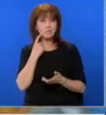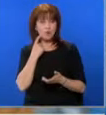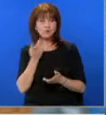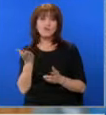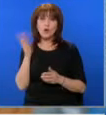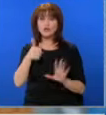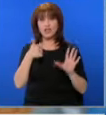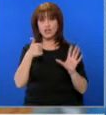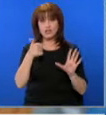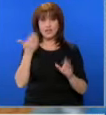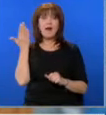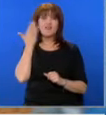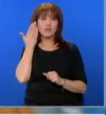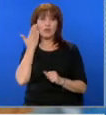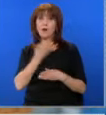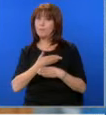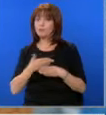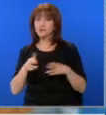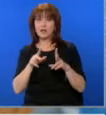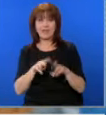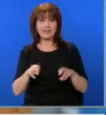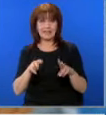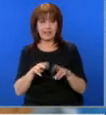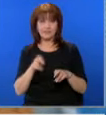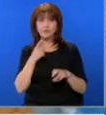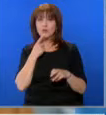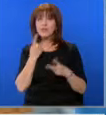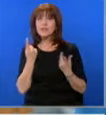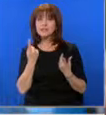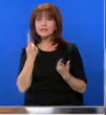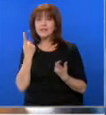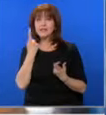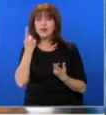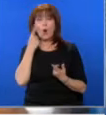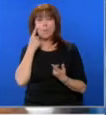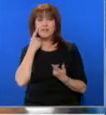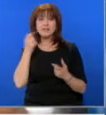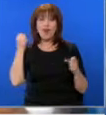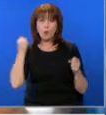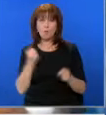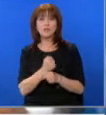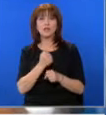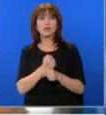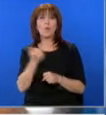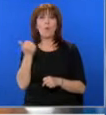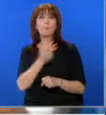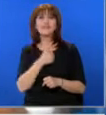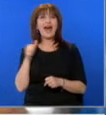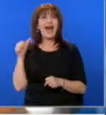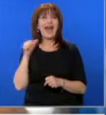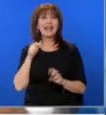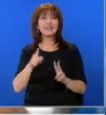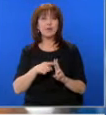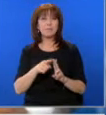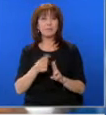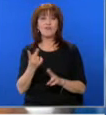-ма обвиняеми. Продължава разследването на действията на бизнесмена за подбудителство на един от опитите за омишлено убийство на Алексей Петров през